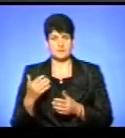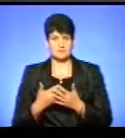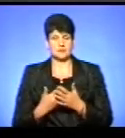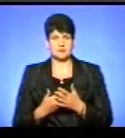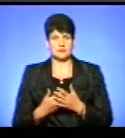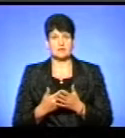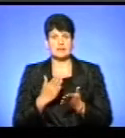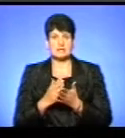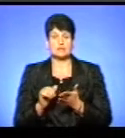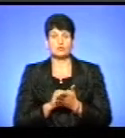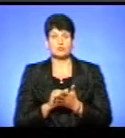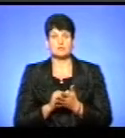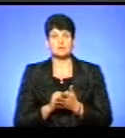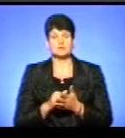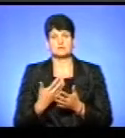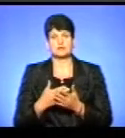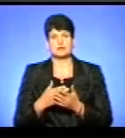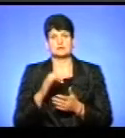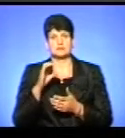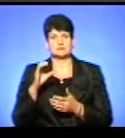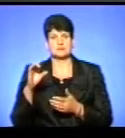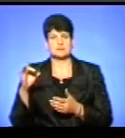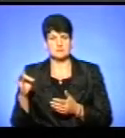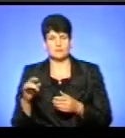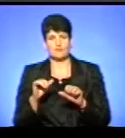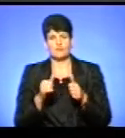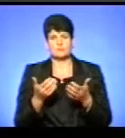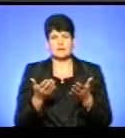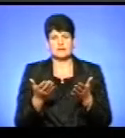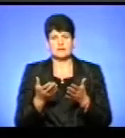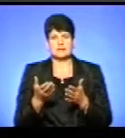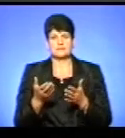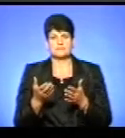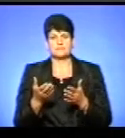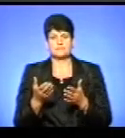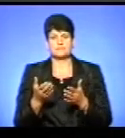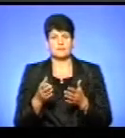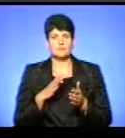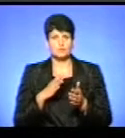можливо, є документи ще з геродянських часів, тобто, там оформлені на якихось певні соціально вразливі